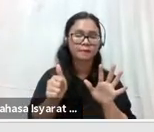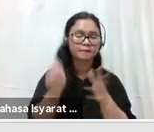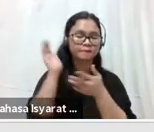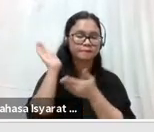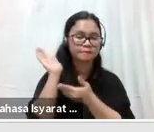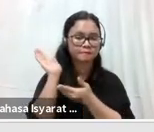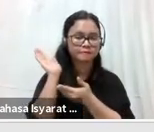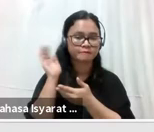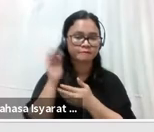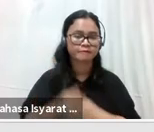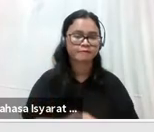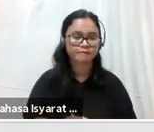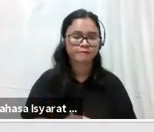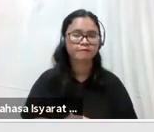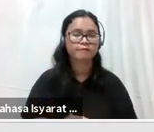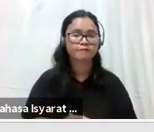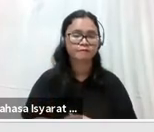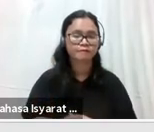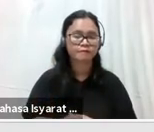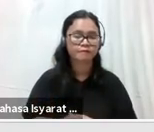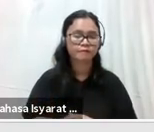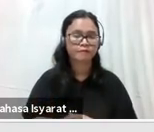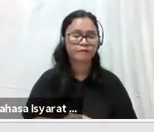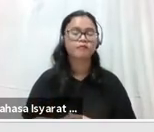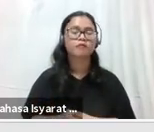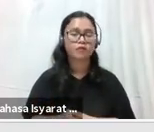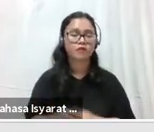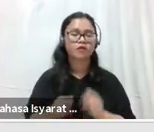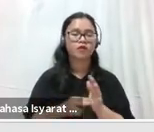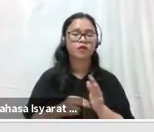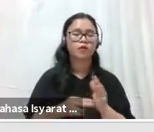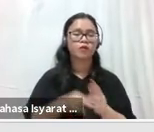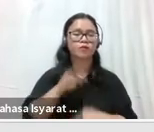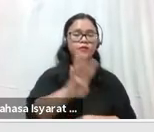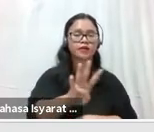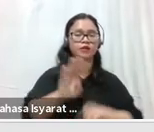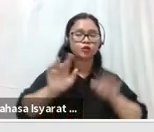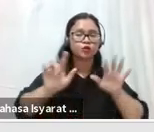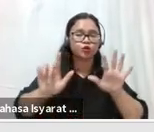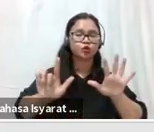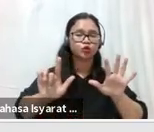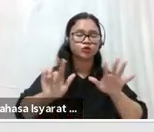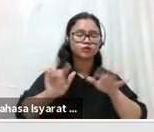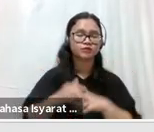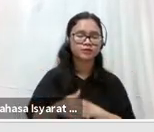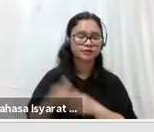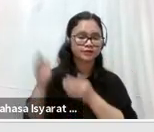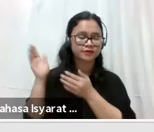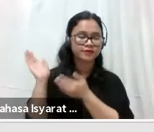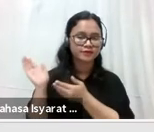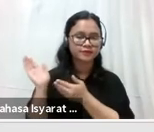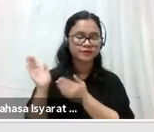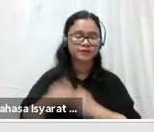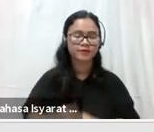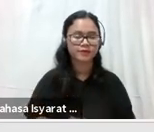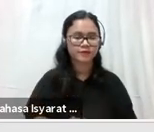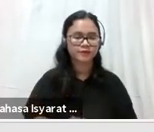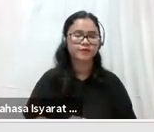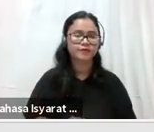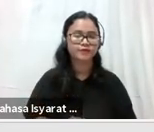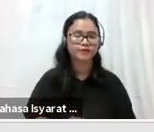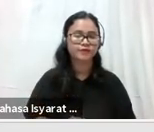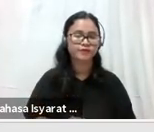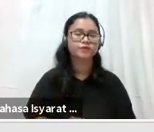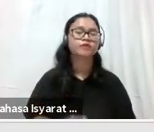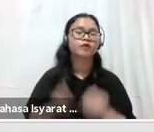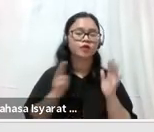Irna Risa Yulias Tuti dalam kurung Individu. 47, Kirni Yati Samosir dalam kurung